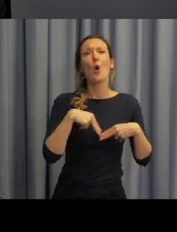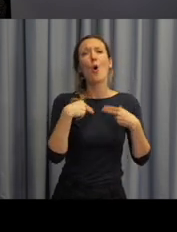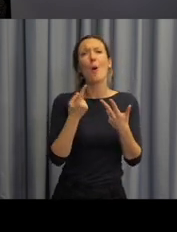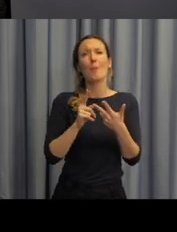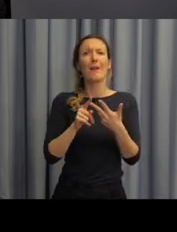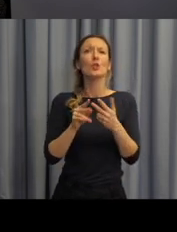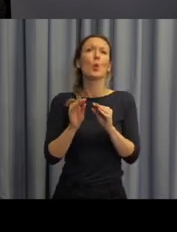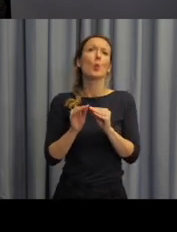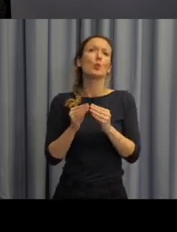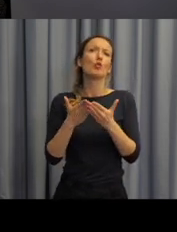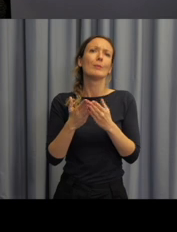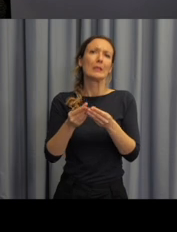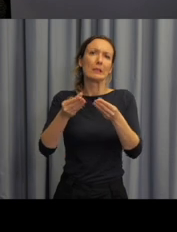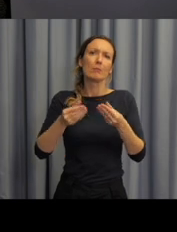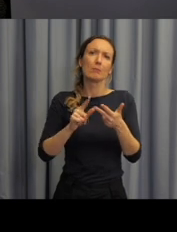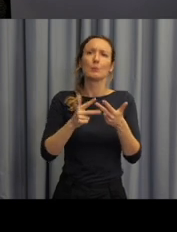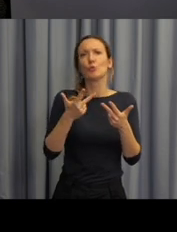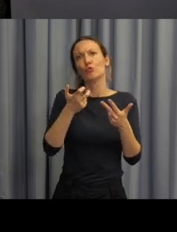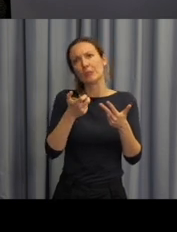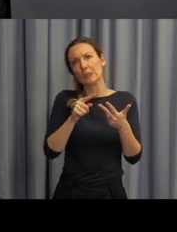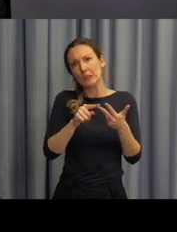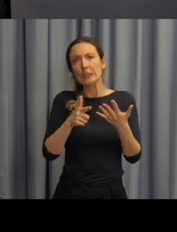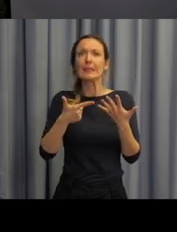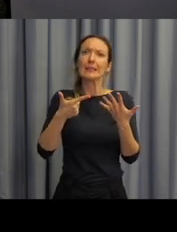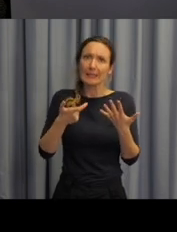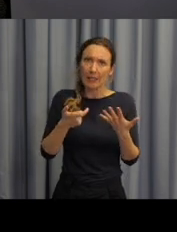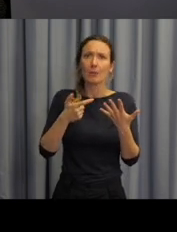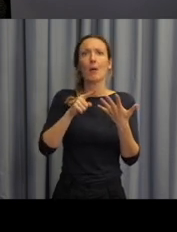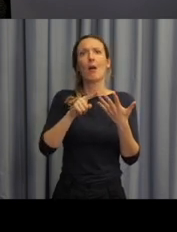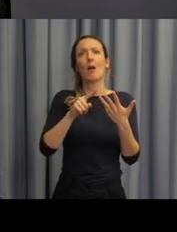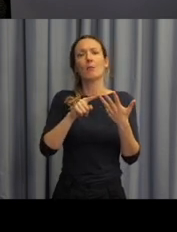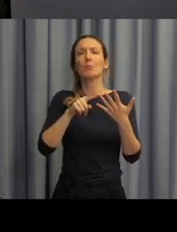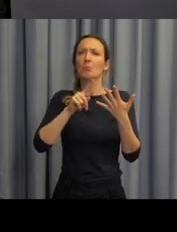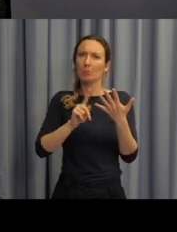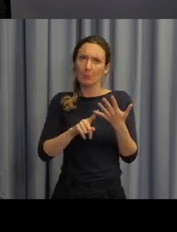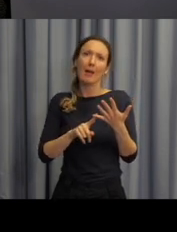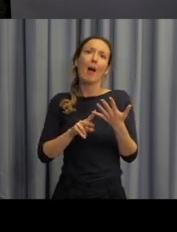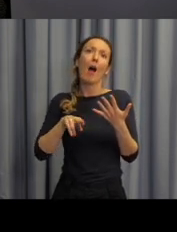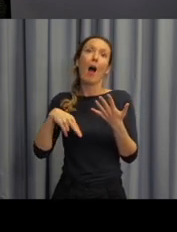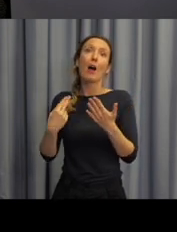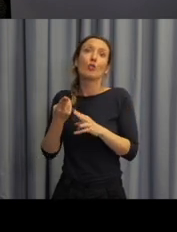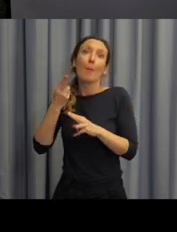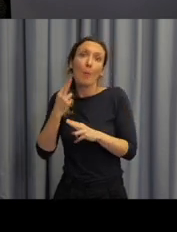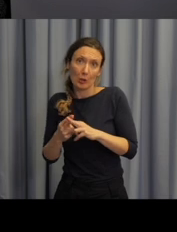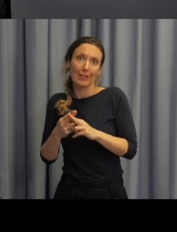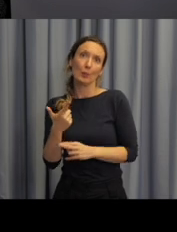postupuje ke třetímu pádu, sedmému. Nakonec obvykle vykládáme druhý pád.